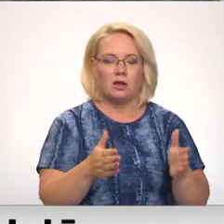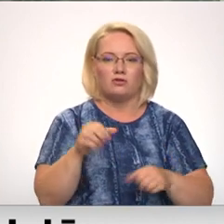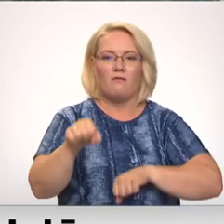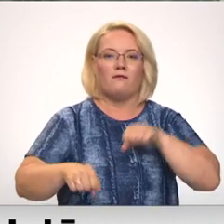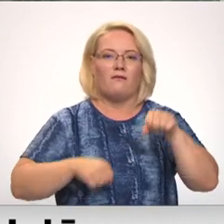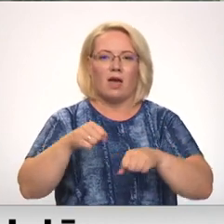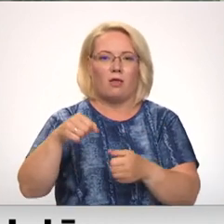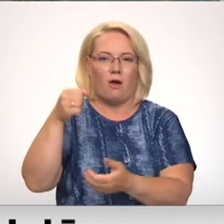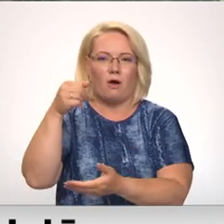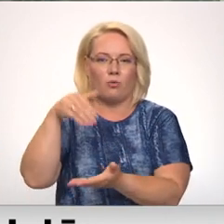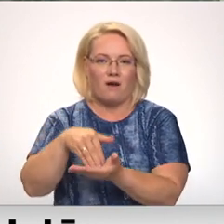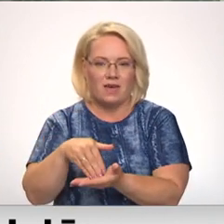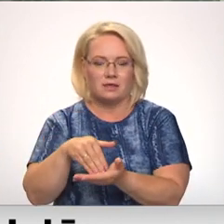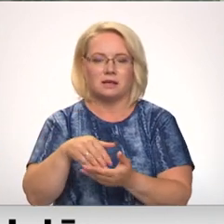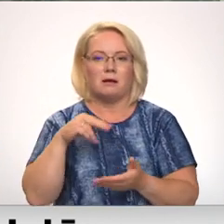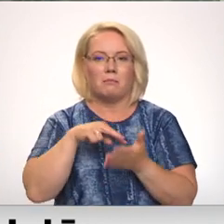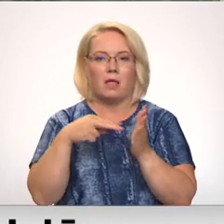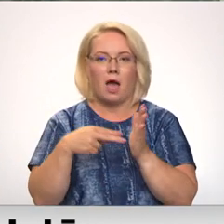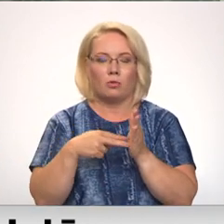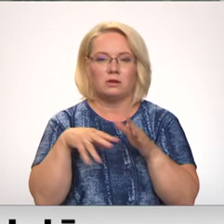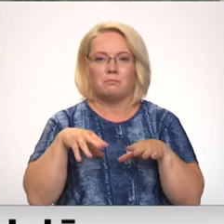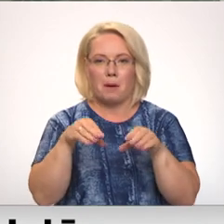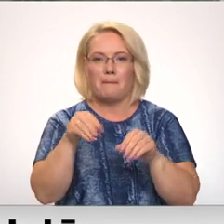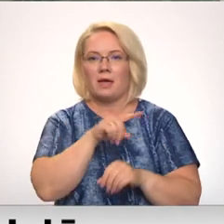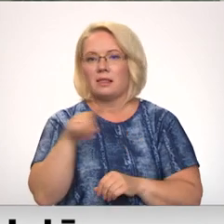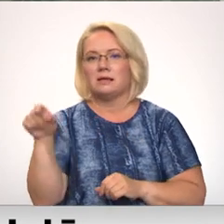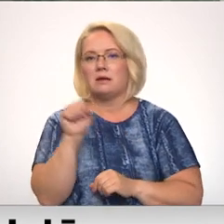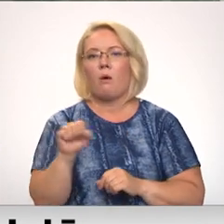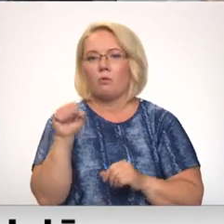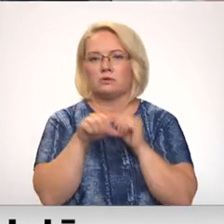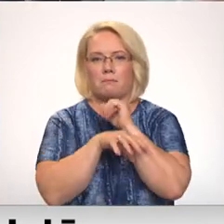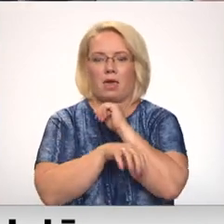plānotas pabeigt līdz augusta beigā. Un plašāk dātas tirāna.